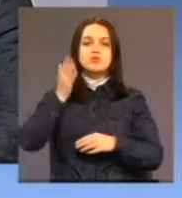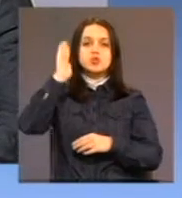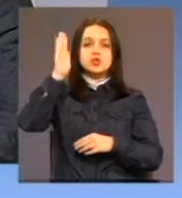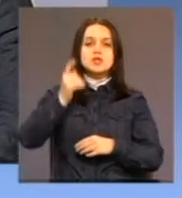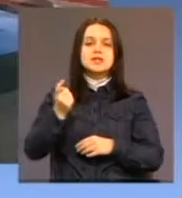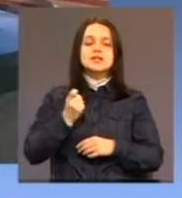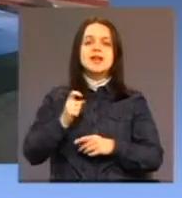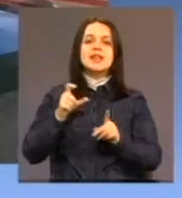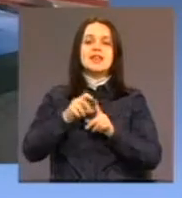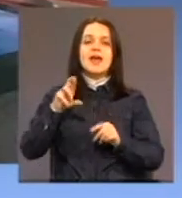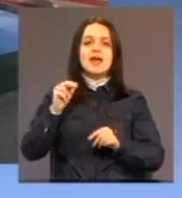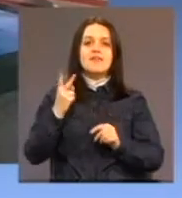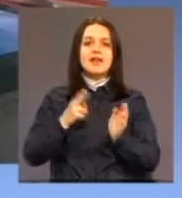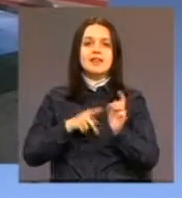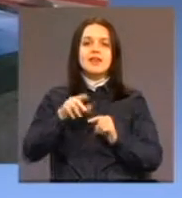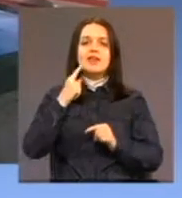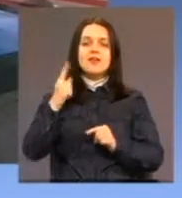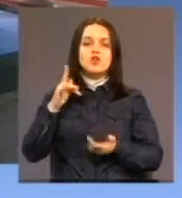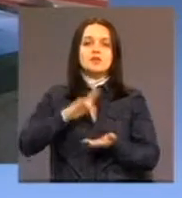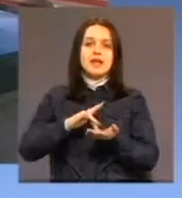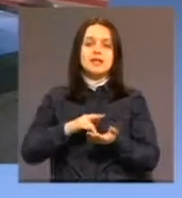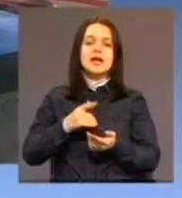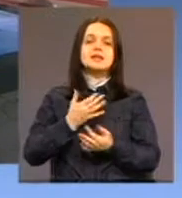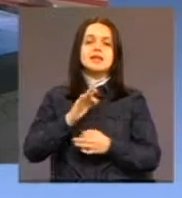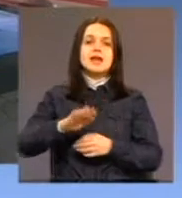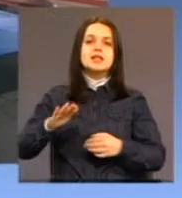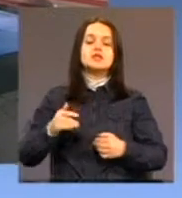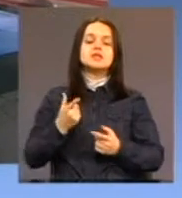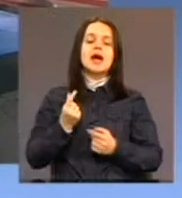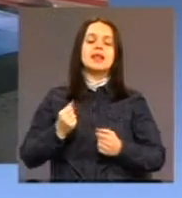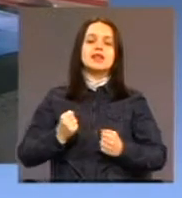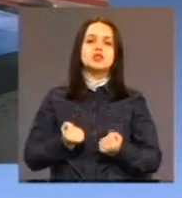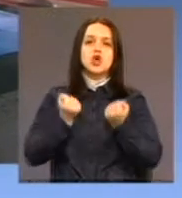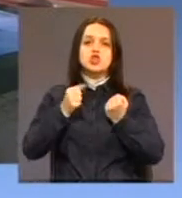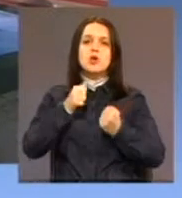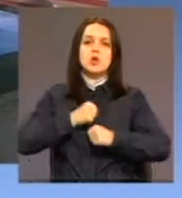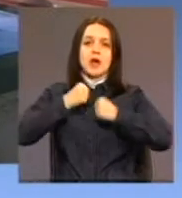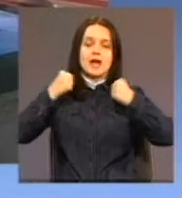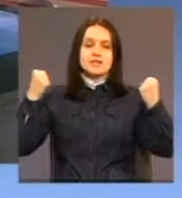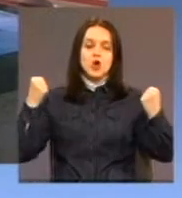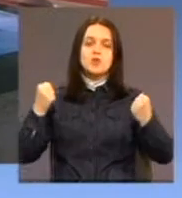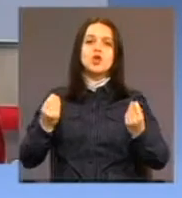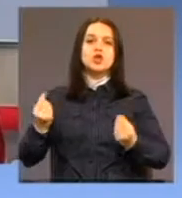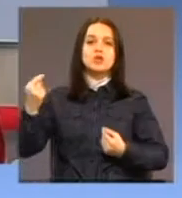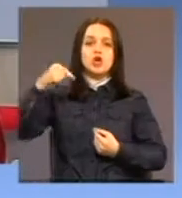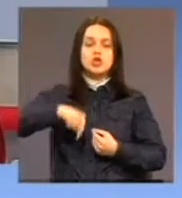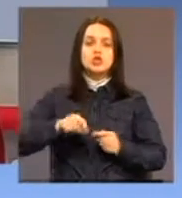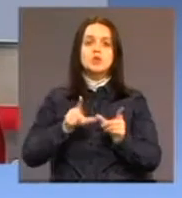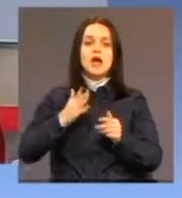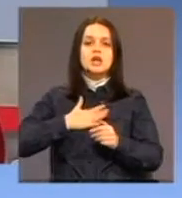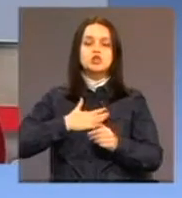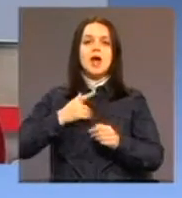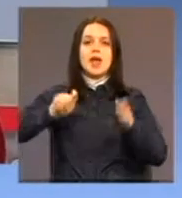te Dnevnog centra za djecu sa teškoćama u razvoju. Dobrodošli u našu emisiju. Dobrodošli u Evo odmah ćemo krenuti,